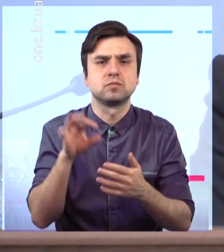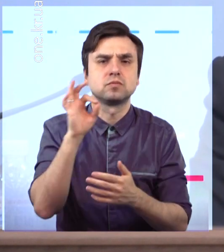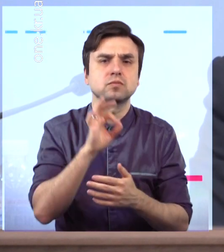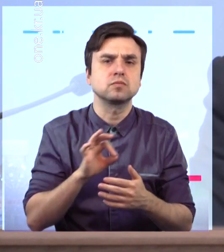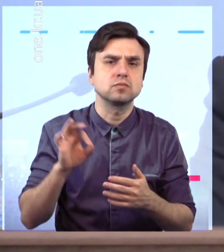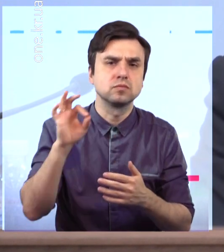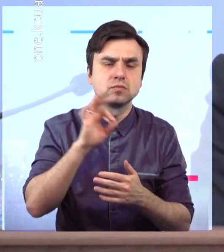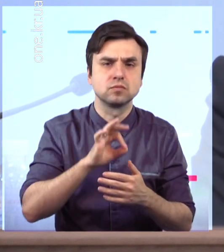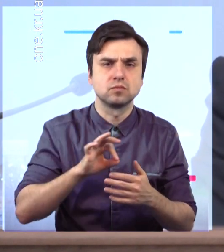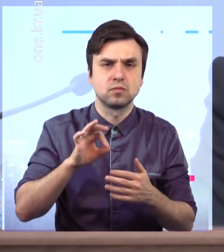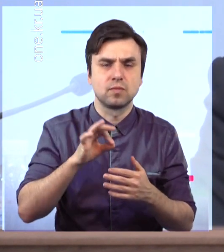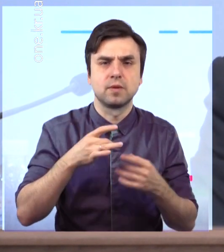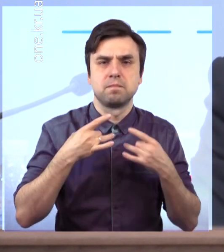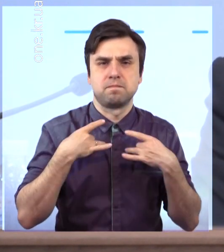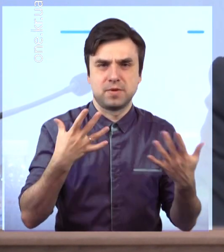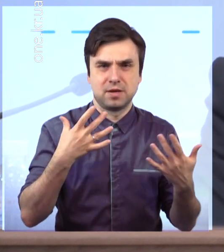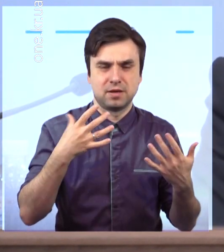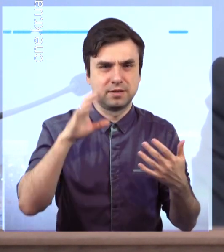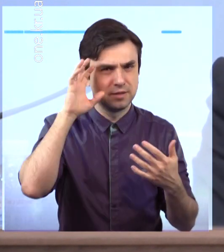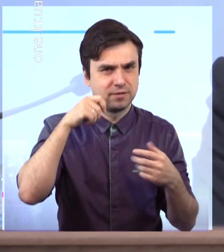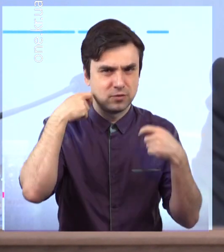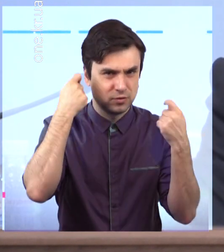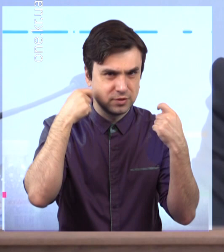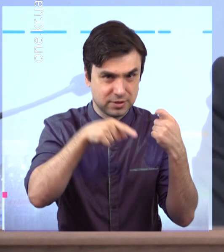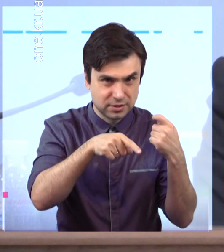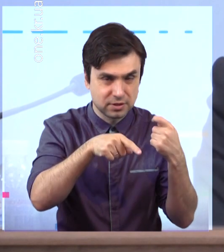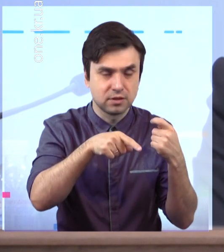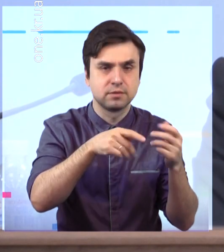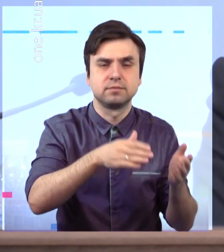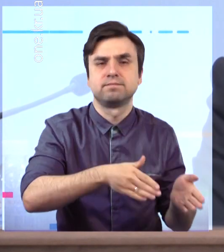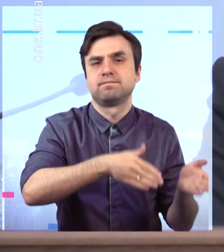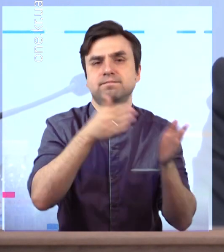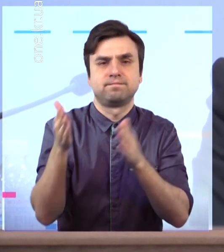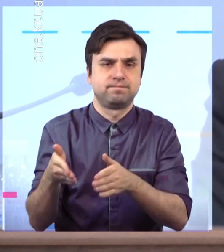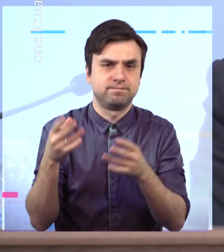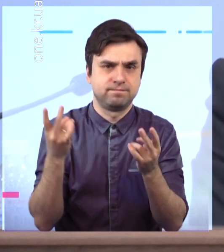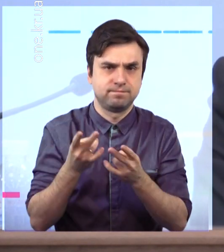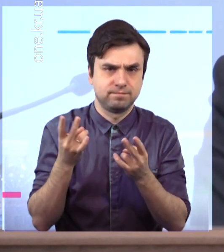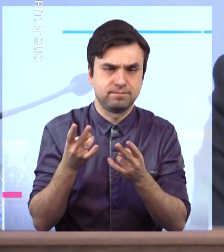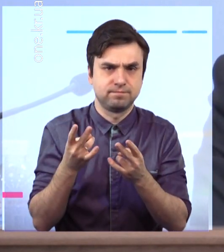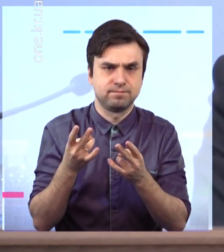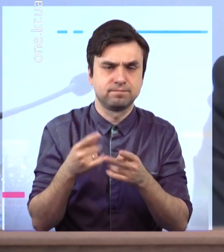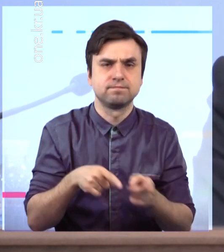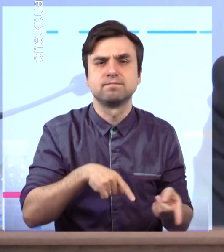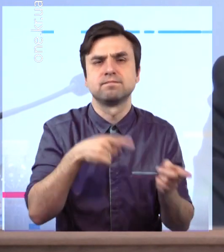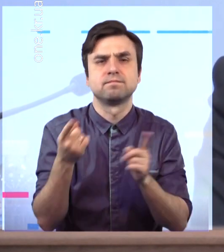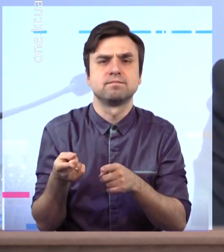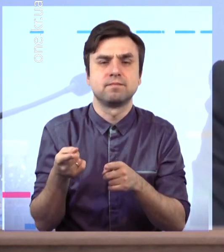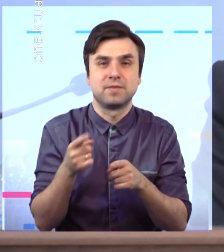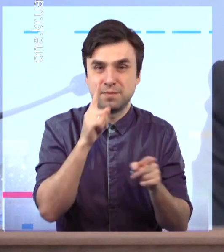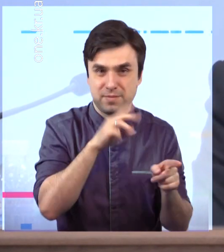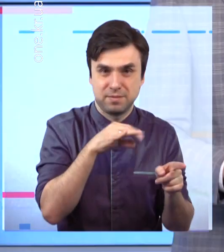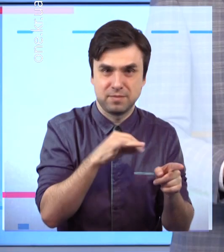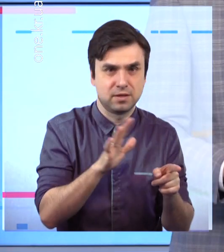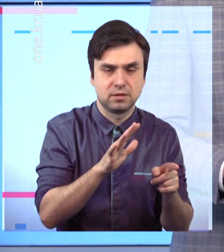перенесення святкування дня міста. Тому я вношу пропозицію щодо перенесення святкування дня міста з травня на